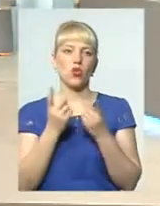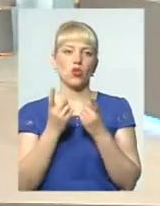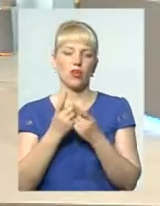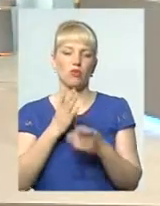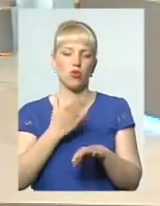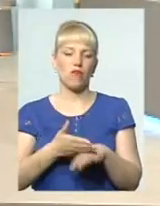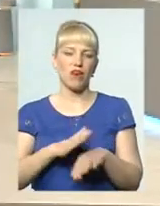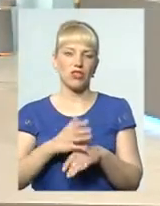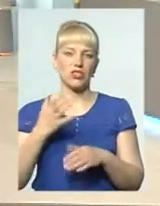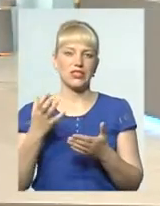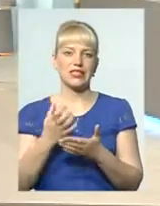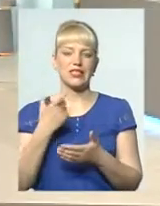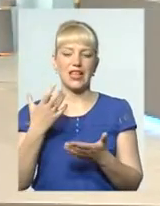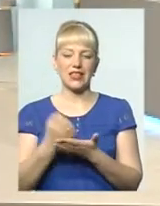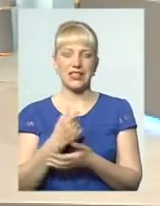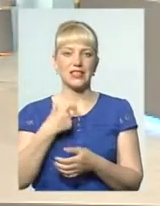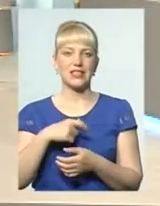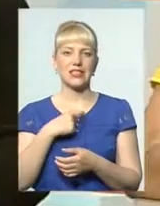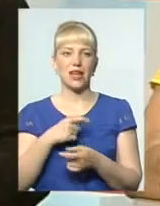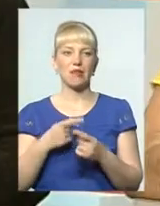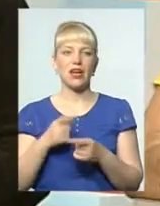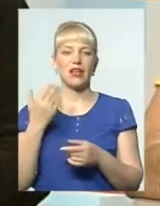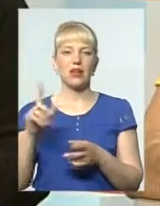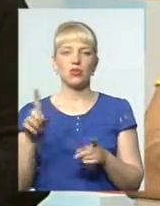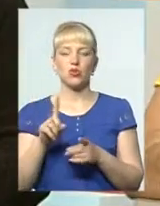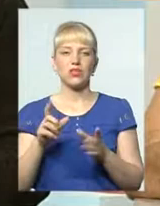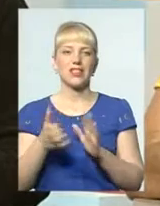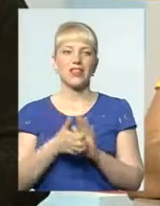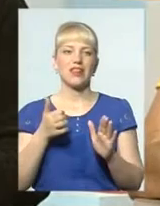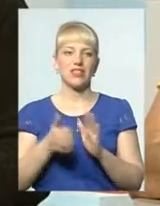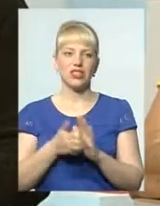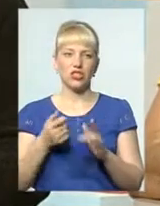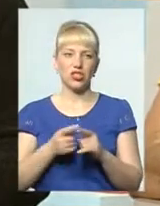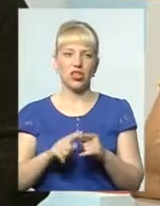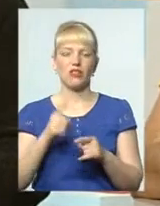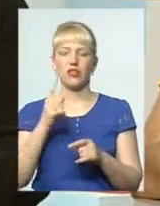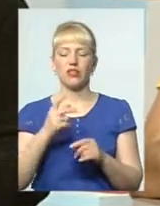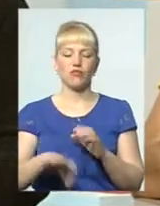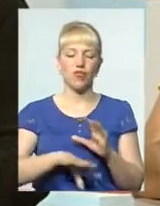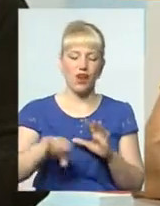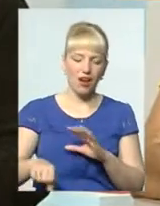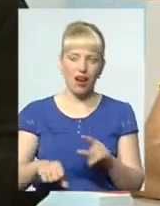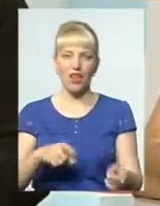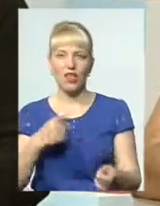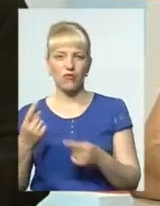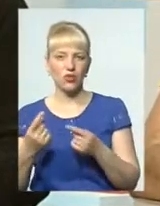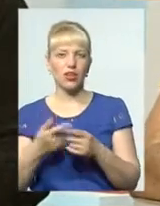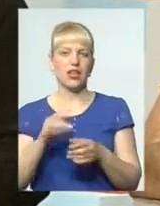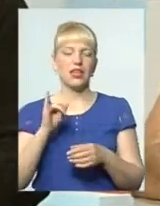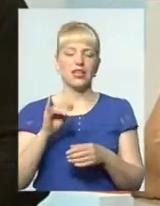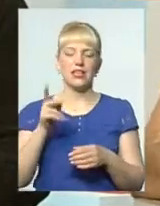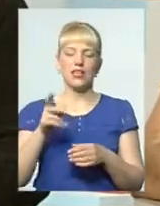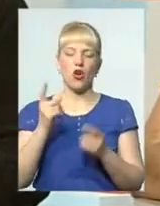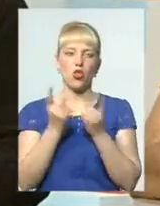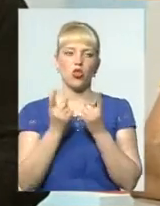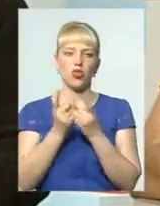знайти себе, їм завжди чогось не вистачало, один в одного щось крало, і ті, мої однокласники,